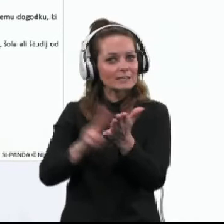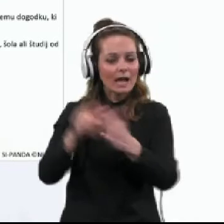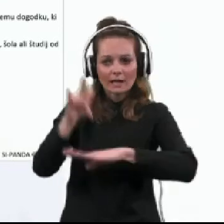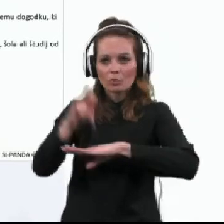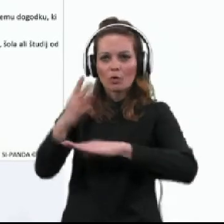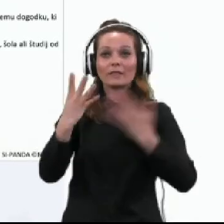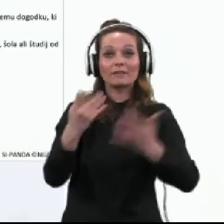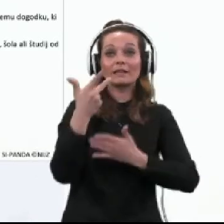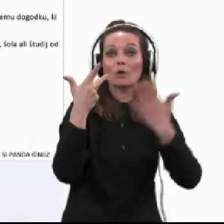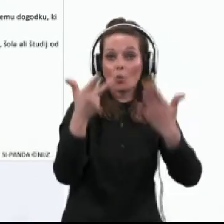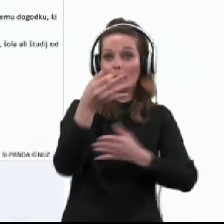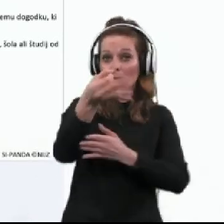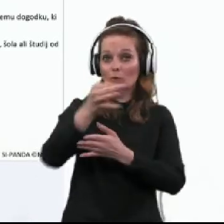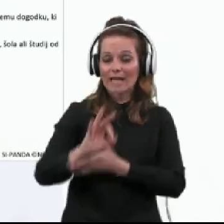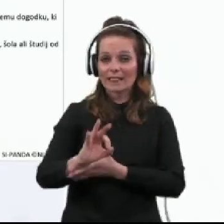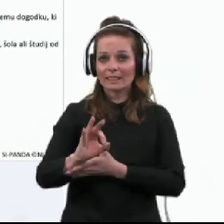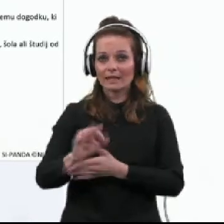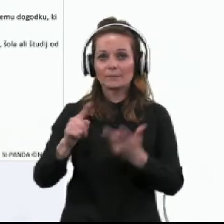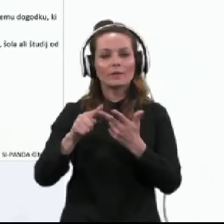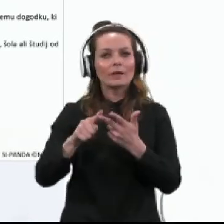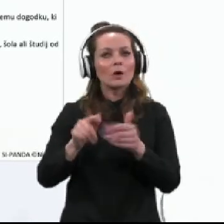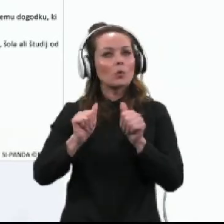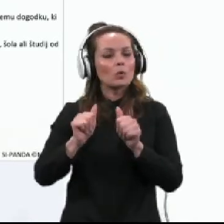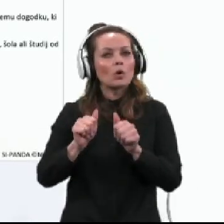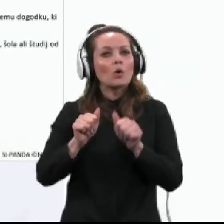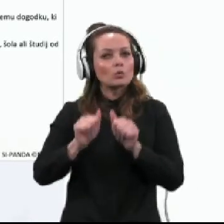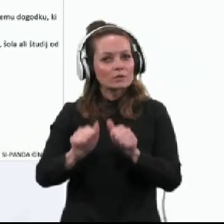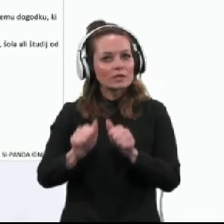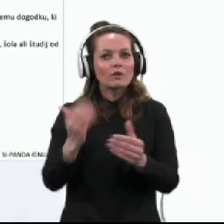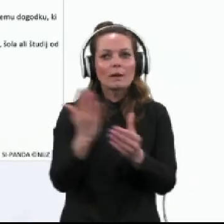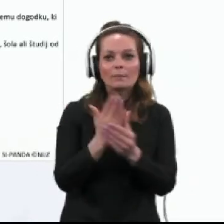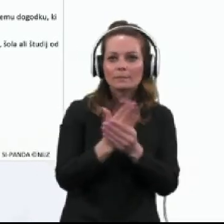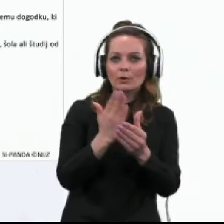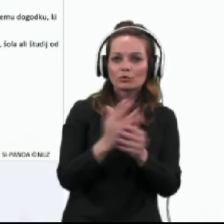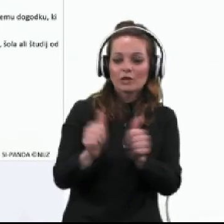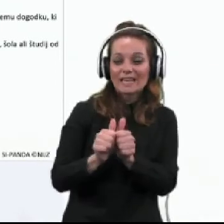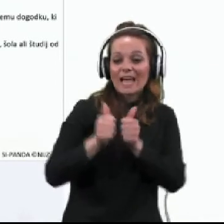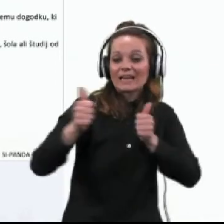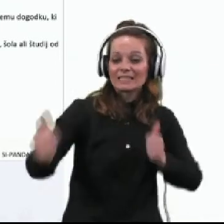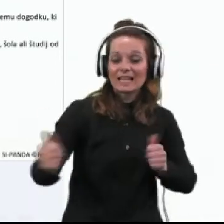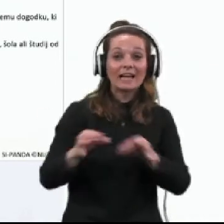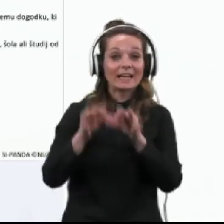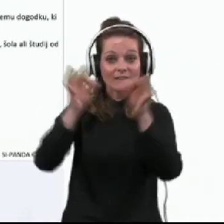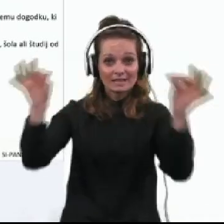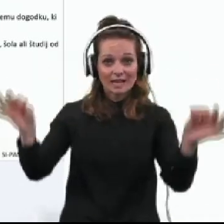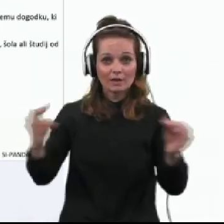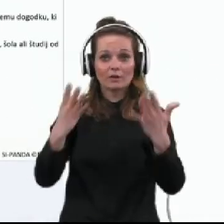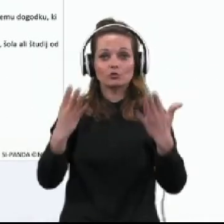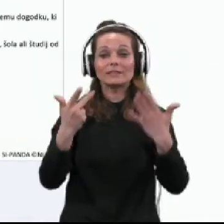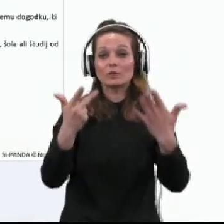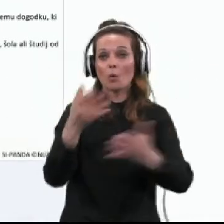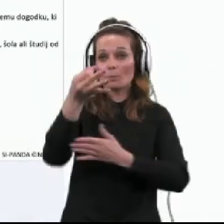89%, vzdrževanje priporočene medosebne razdalje v javnosti z